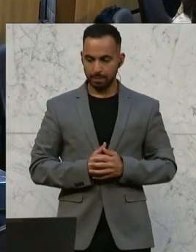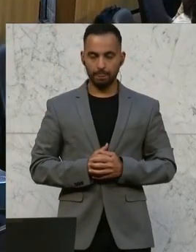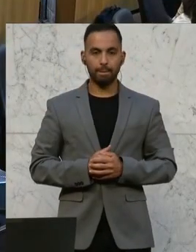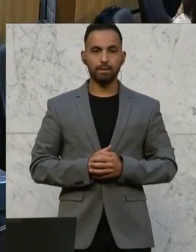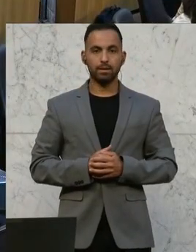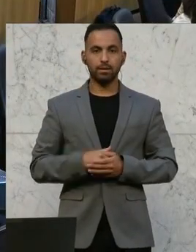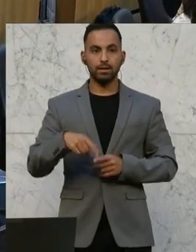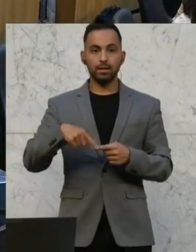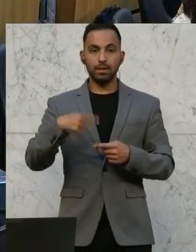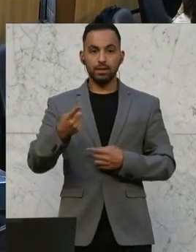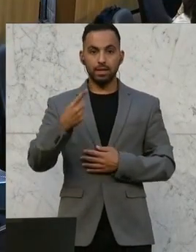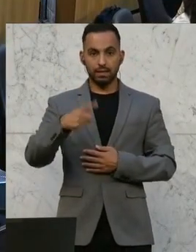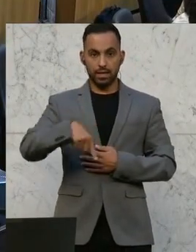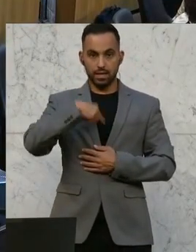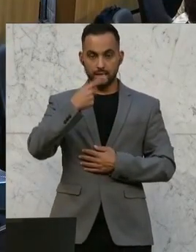Die Bildungssprecherin der Grünen war das Sibylle Hamann.